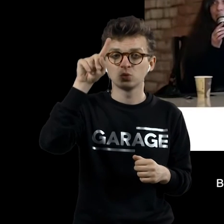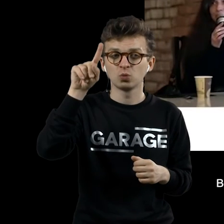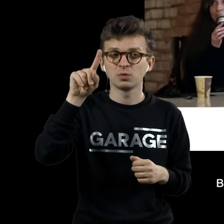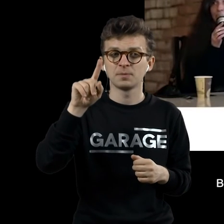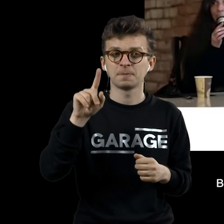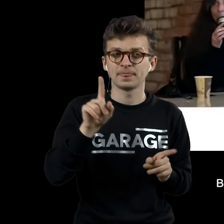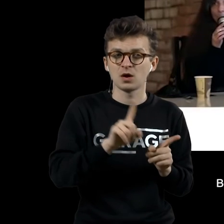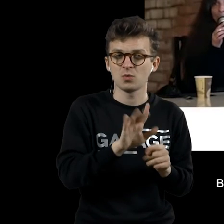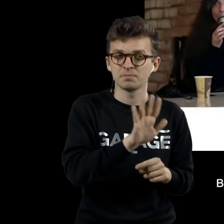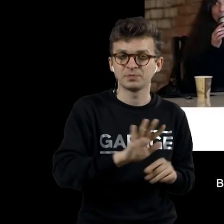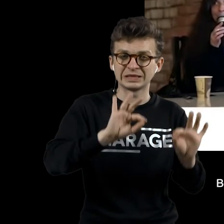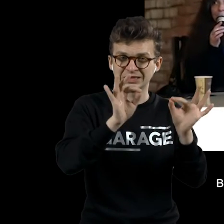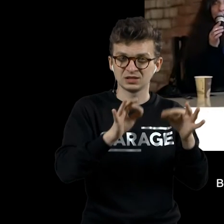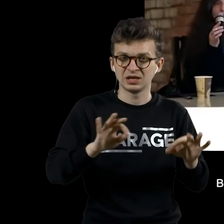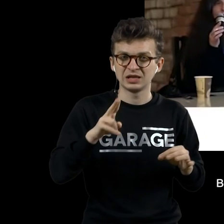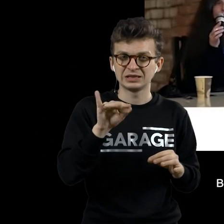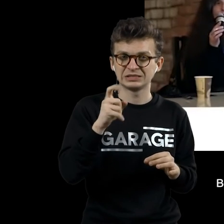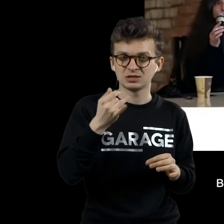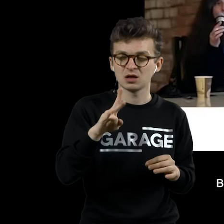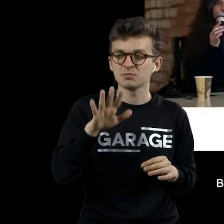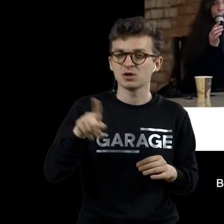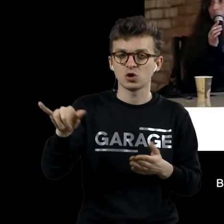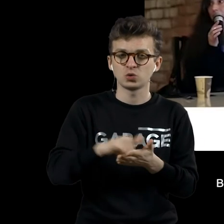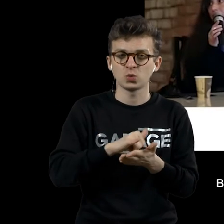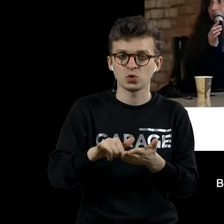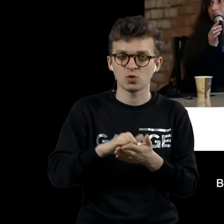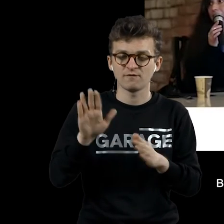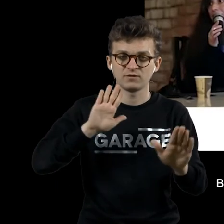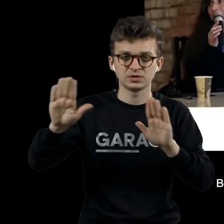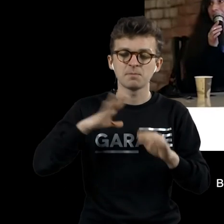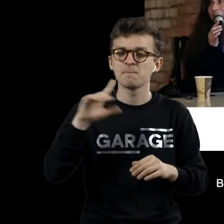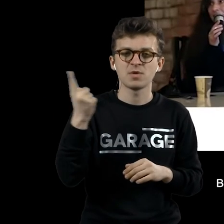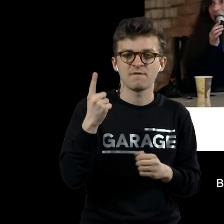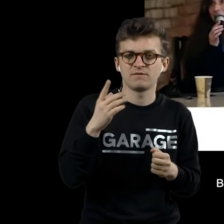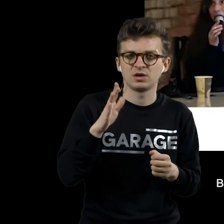дизайн для проходящей в Нью-Йорке выставки первые документы сериализма.